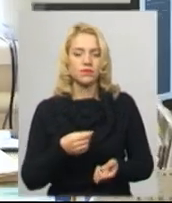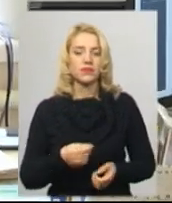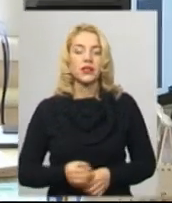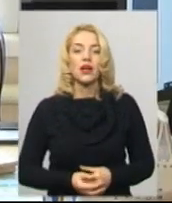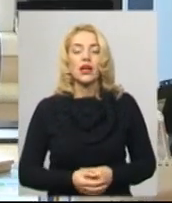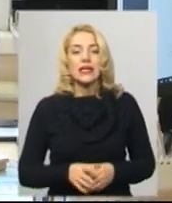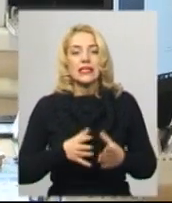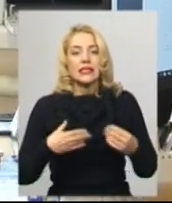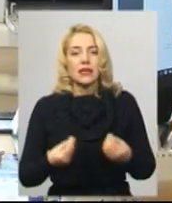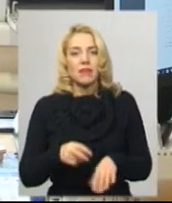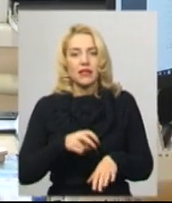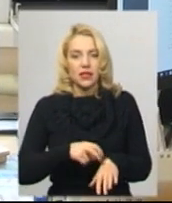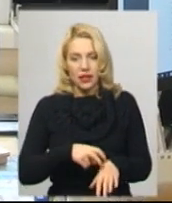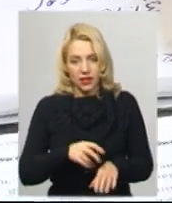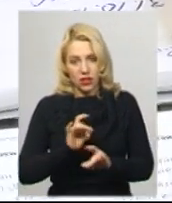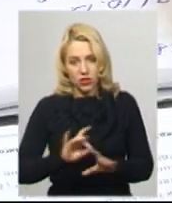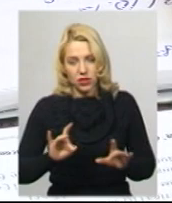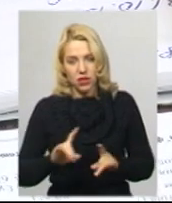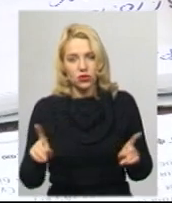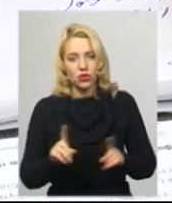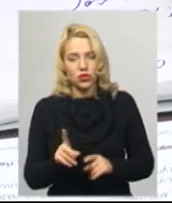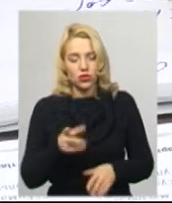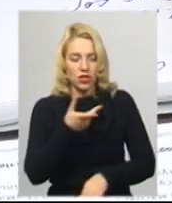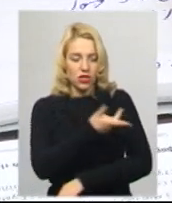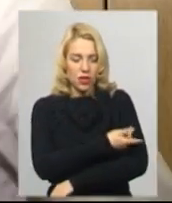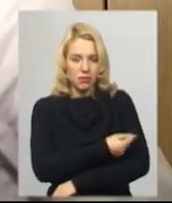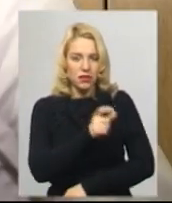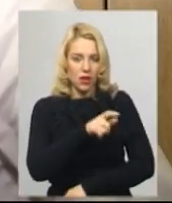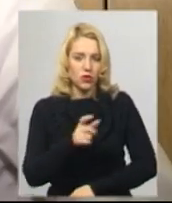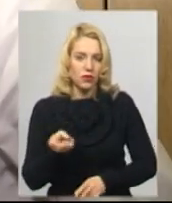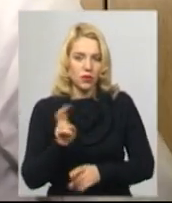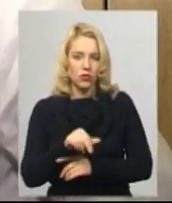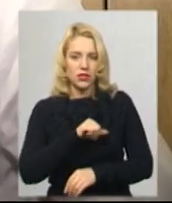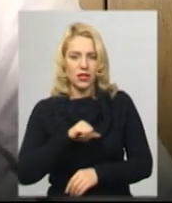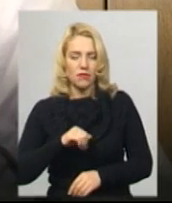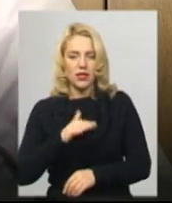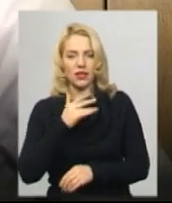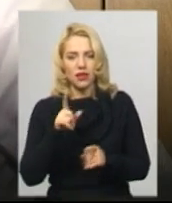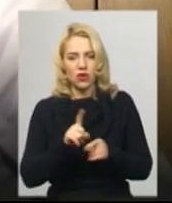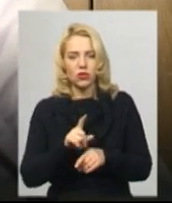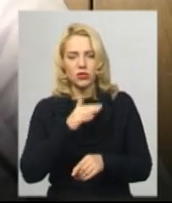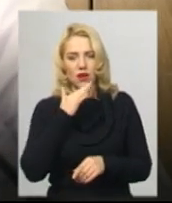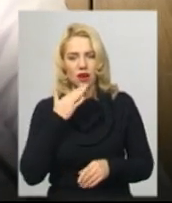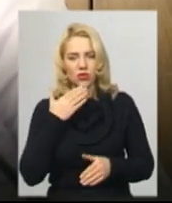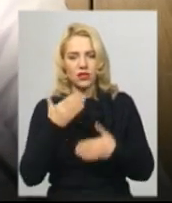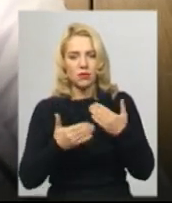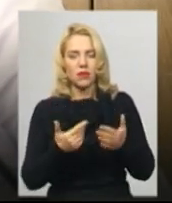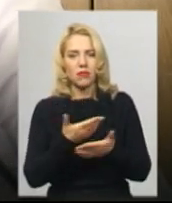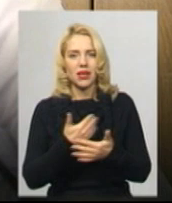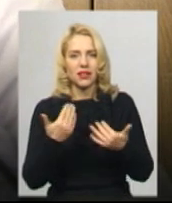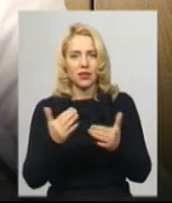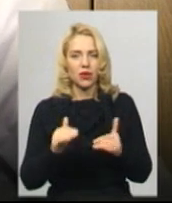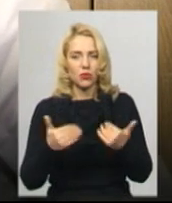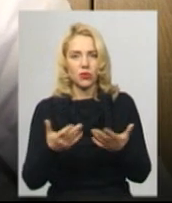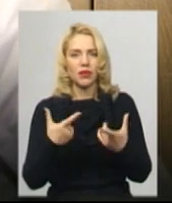Сімейний лікар Олександр Кантоністий каже, що на щеплення люди приходять самі. І також багато зап'ятують, ми їм рекомендуємо, де придбати вакцину,